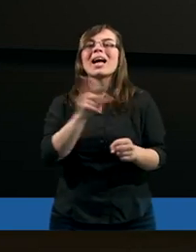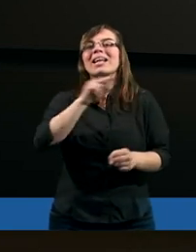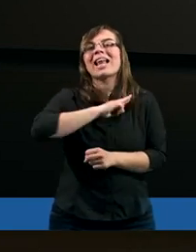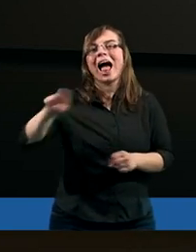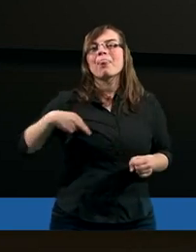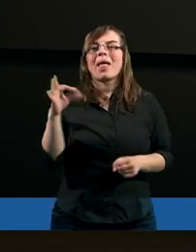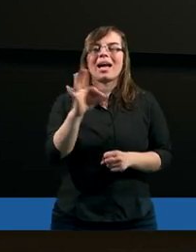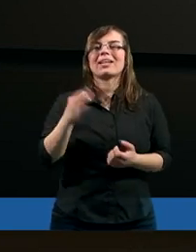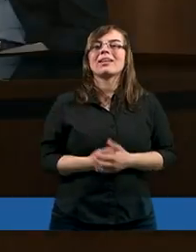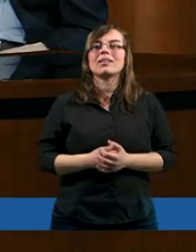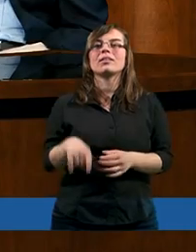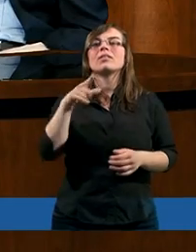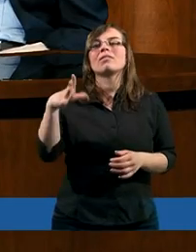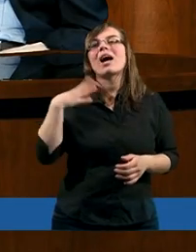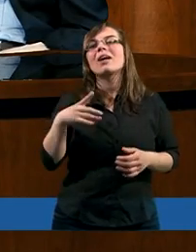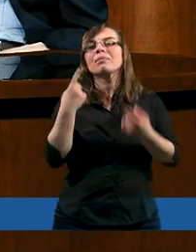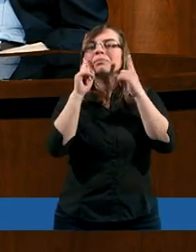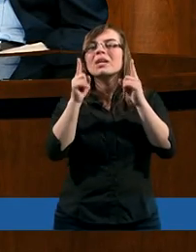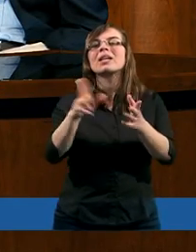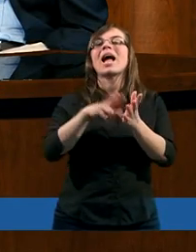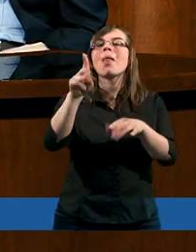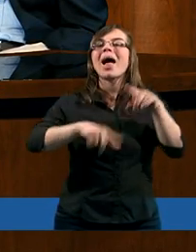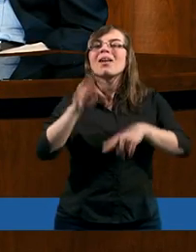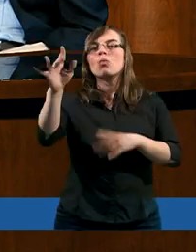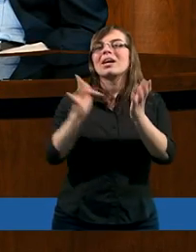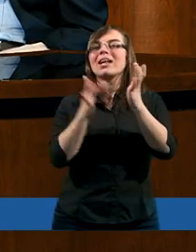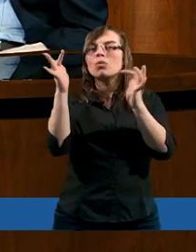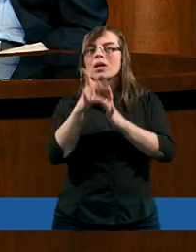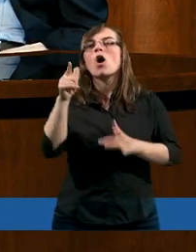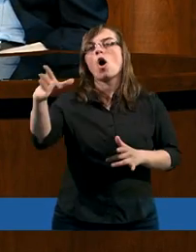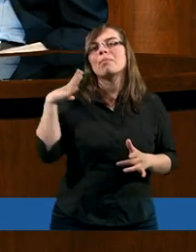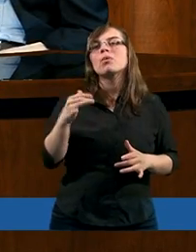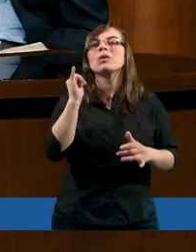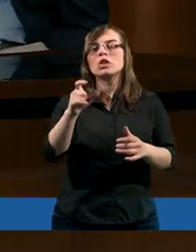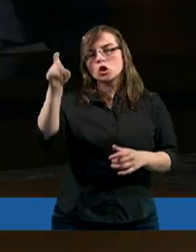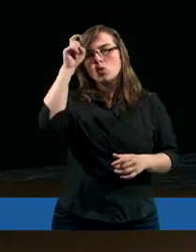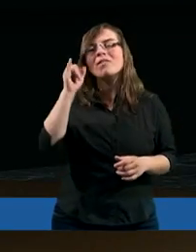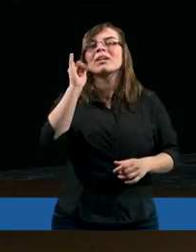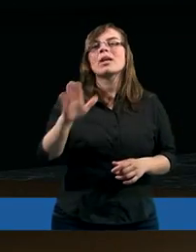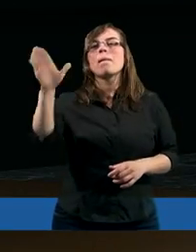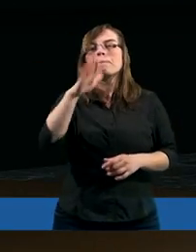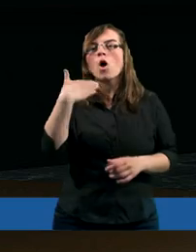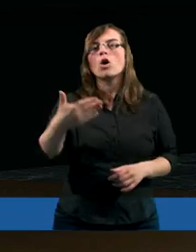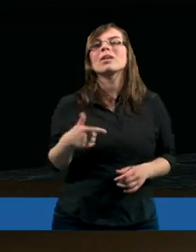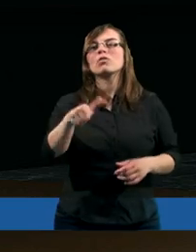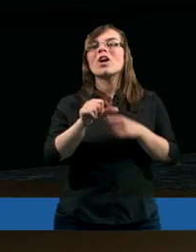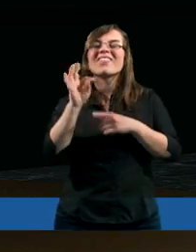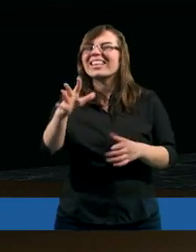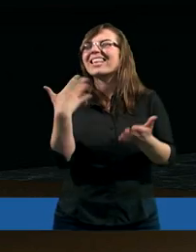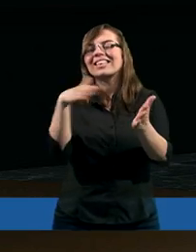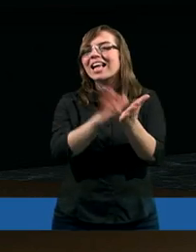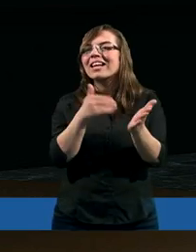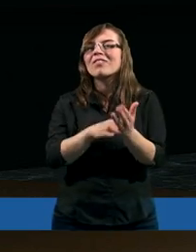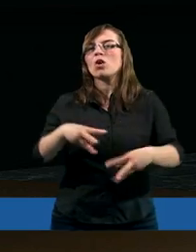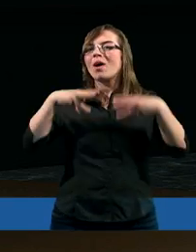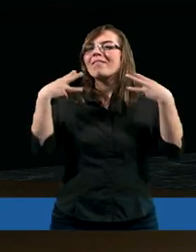umiera za nas. Warto zwrócić uwagę na naturę Jezusa, że On był jednocześnie i człowiekiem, i Bogiem. To jest takie